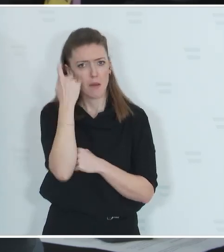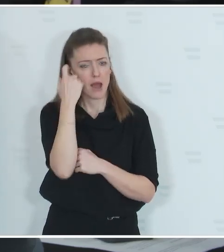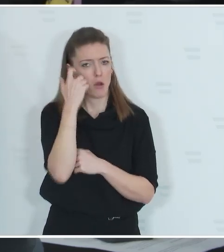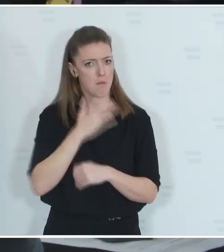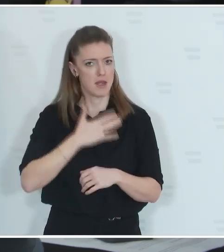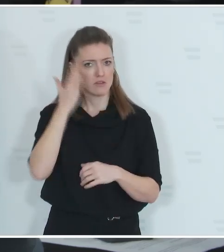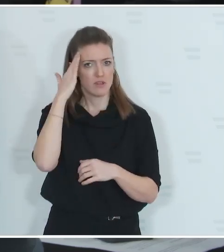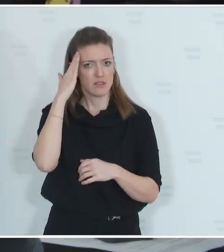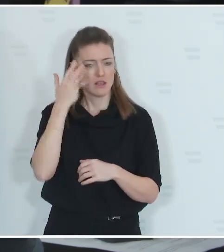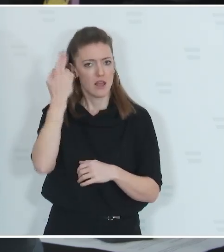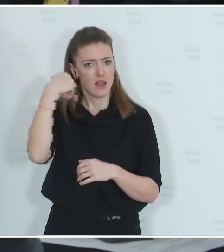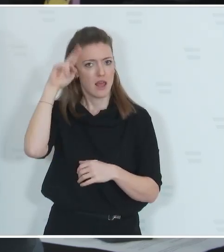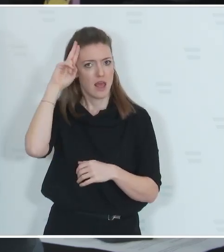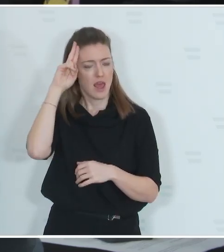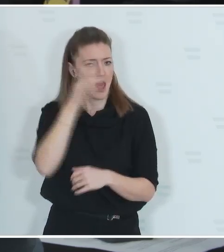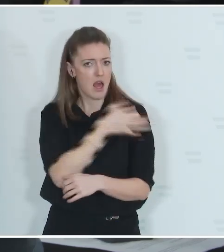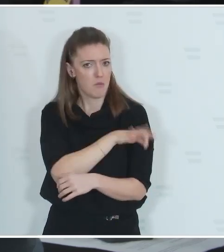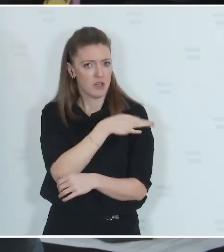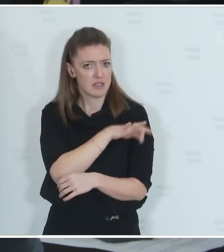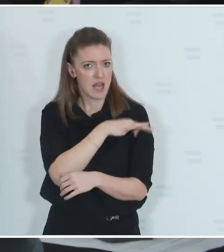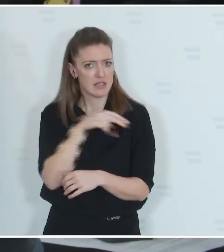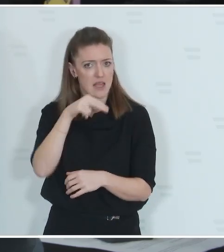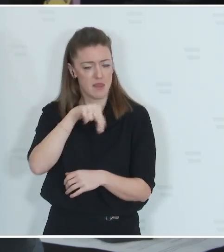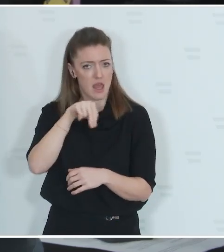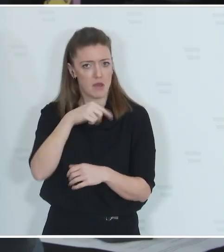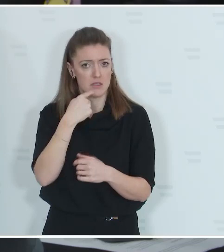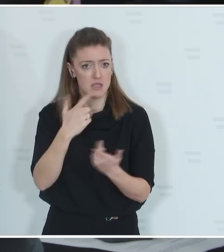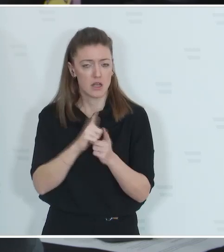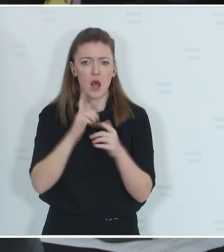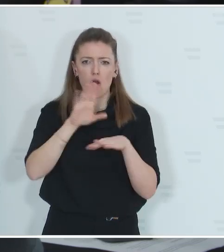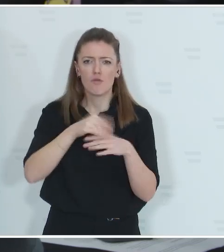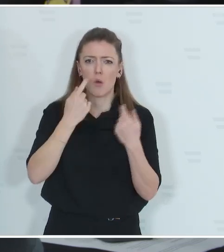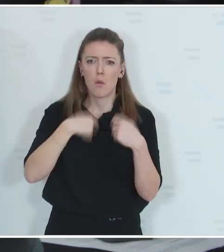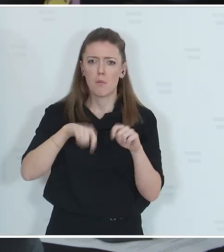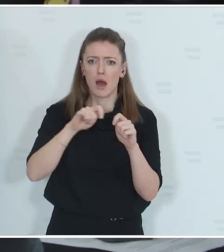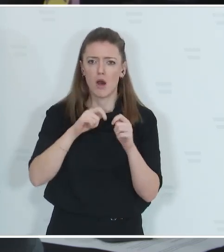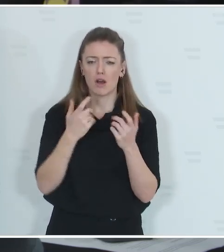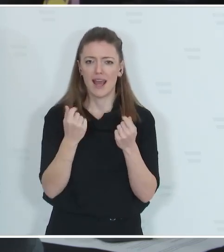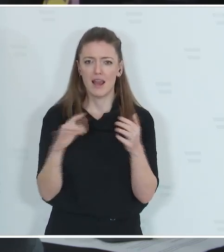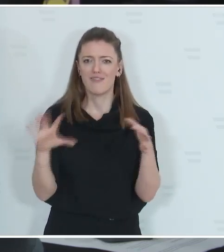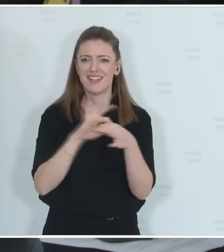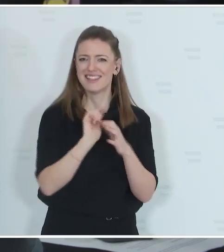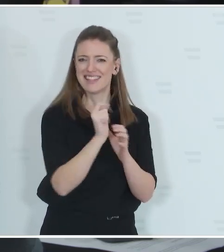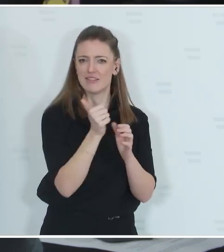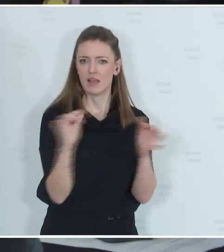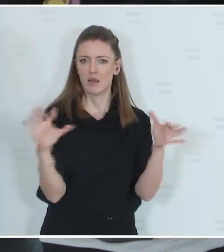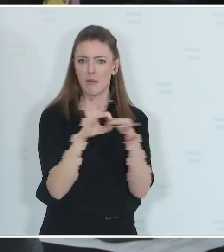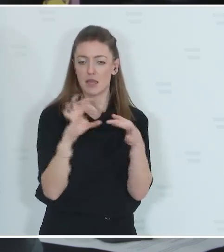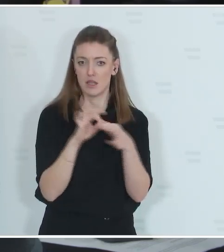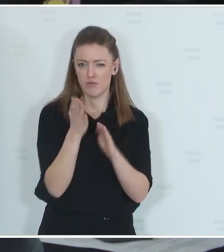Österreichplan von Karl Nehammer ja auch drinnen, dass man zum Beispiel Wohnbaugförderungsgelder wieder Zweck bindet, wie das früher der Fall war.